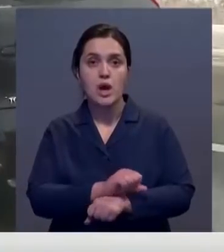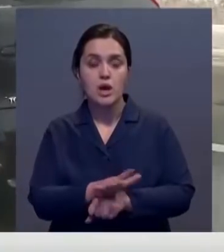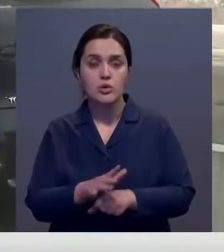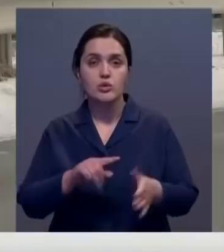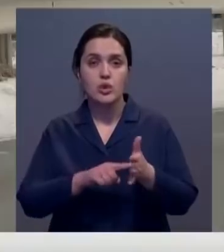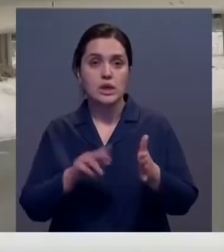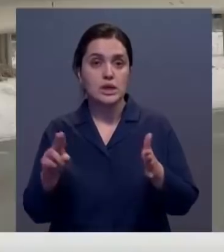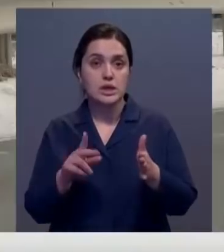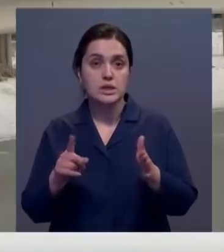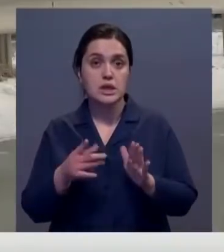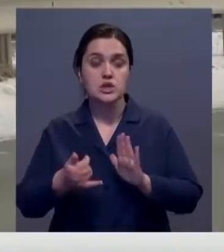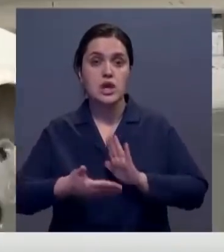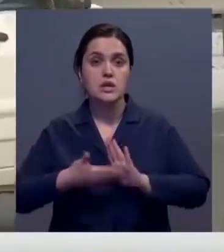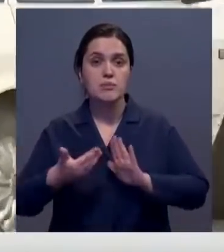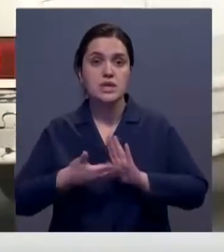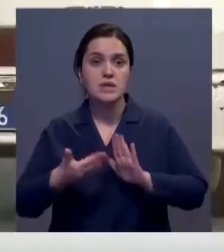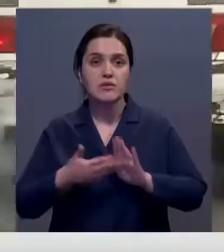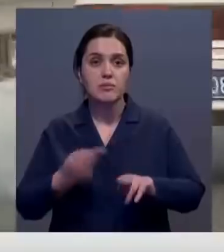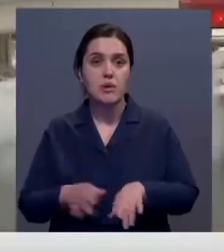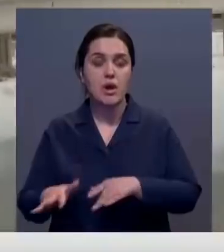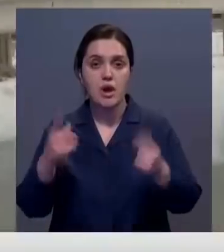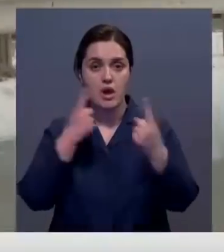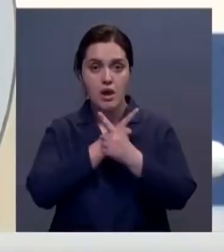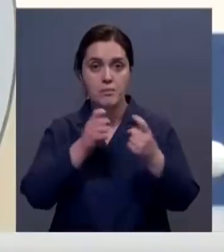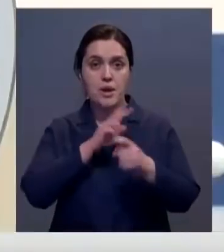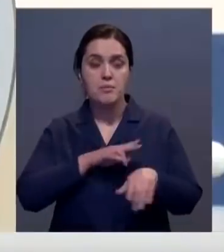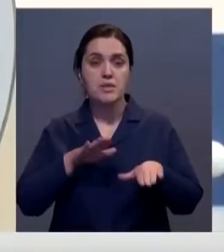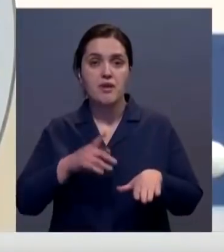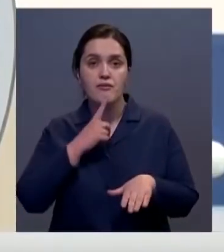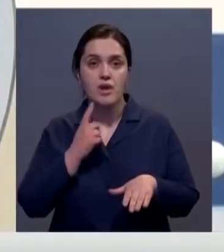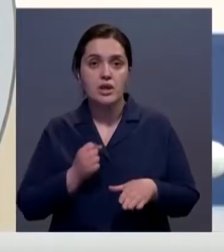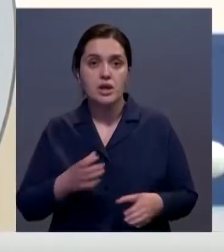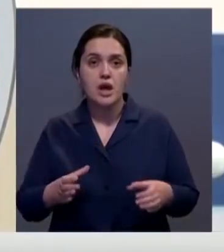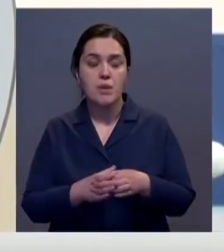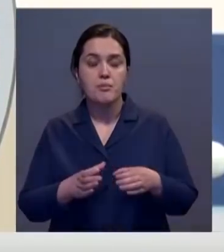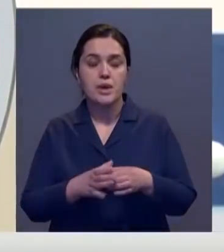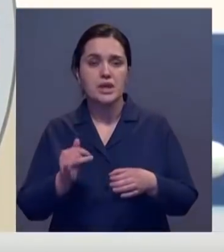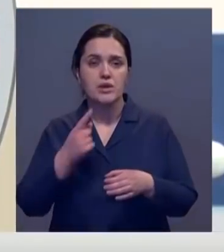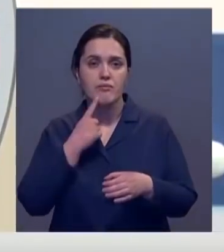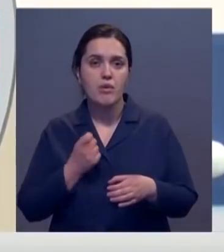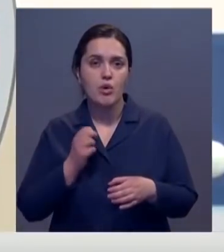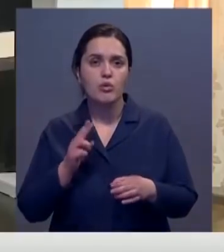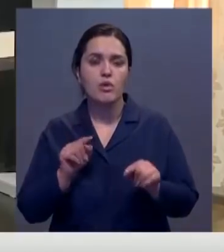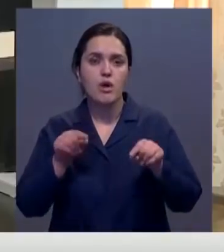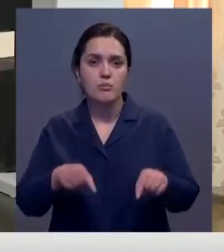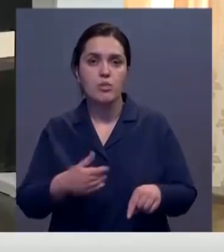В связи с призывной кампанией накануне также были озвучены требования к сотрудникам местных военкоматов и призывникам.